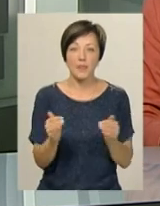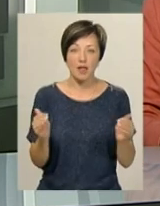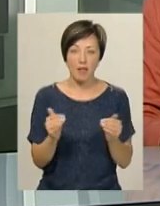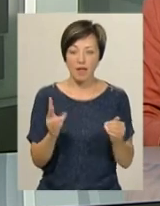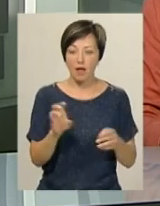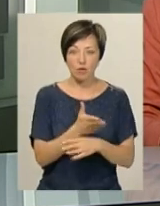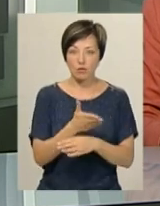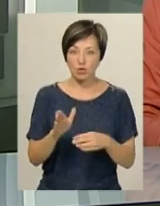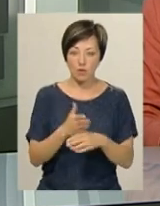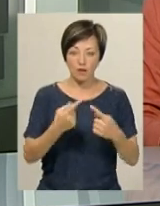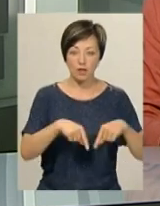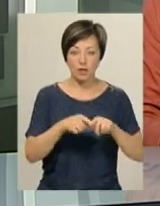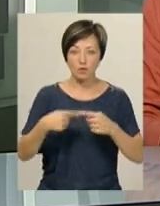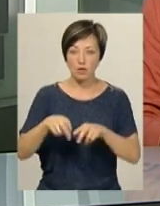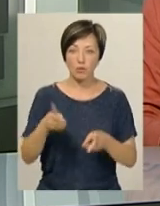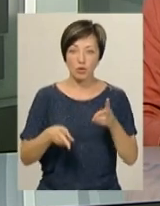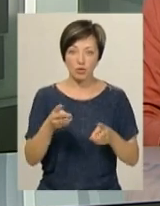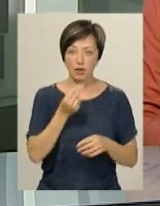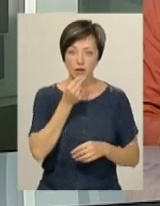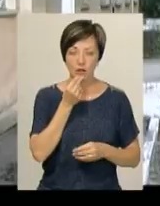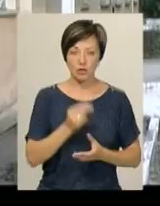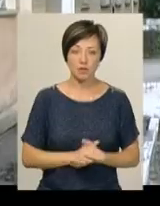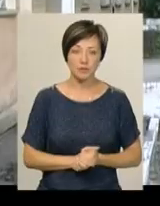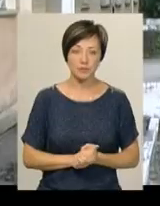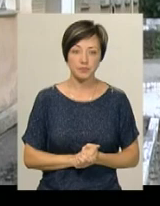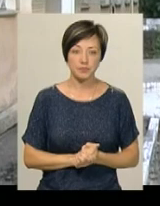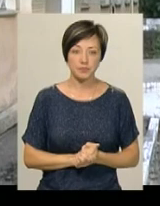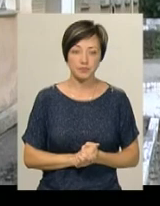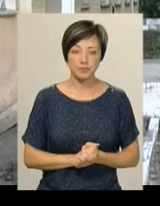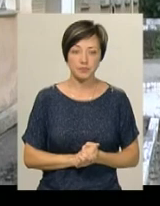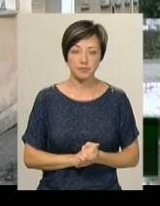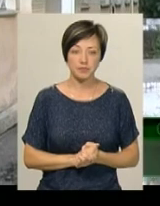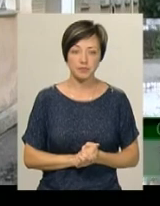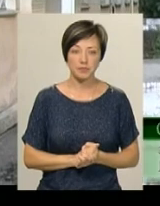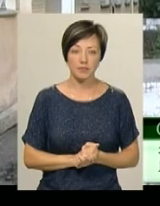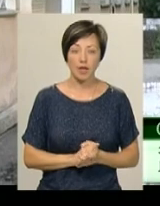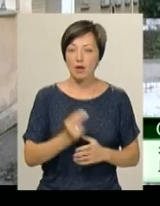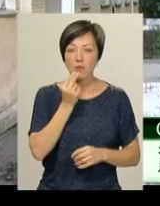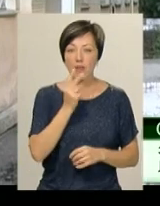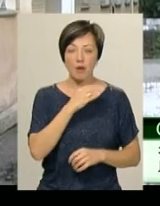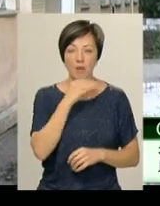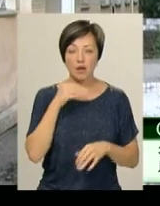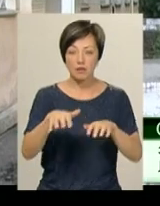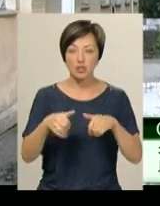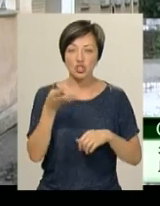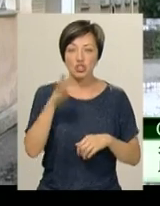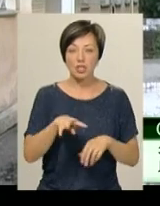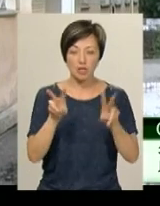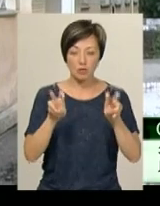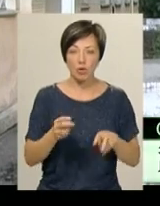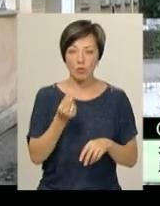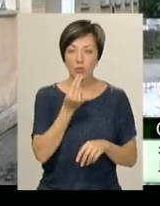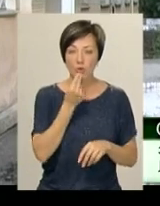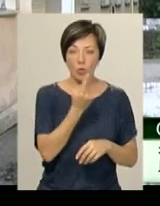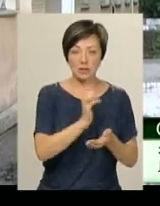нерозмежоване на зони приготування їжі. Продуктів було не так багато. Там відібрано всього на все чотири продукти. З них один